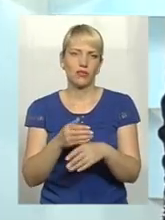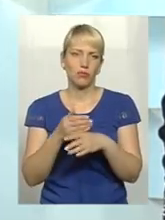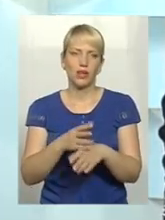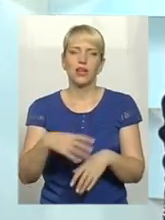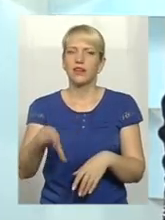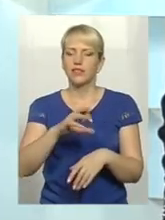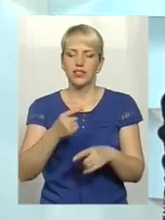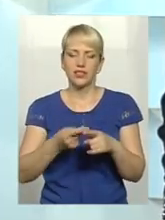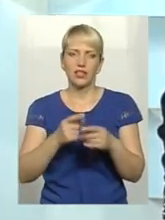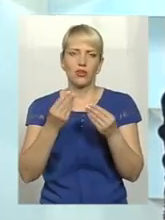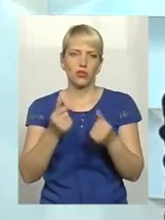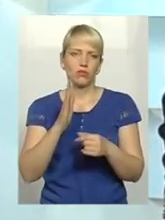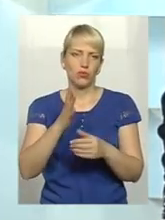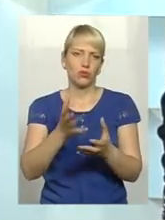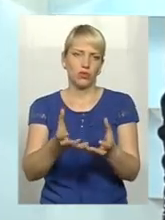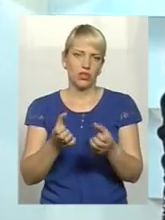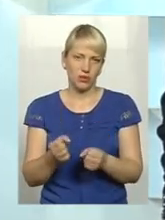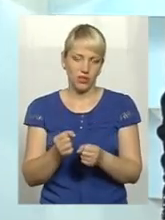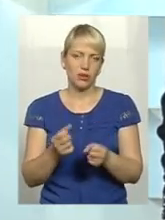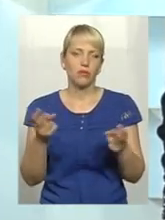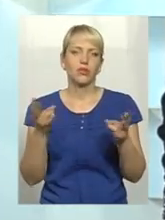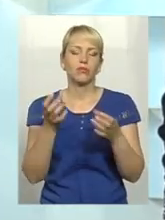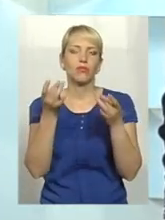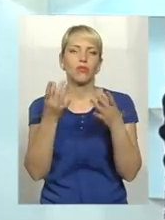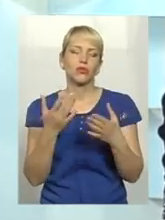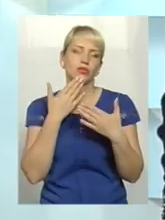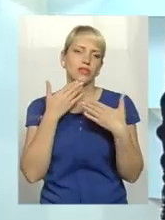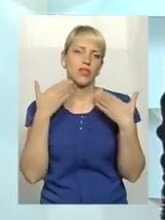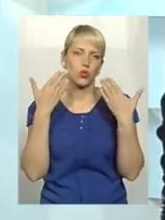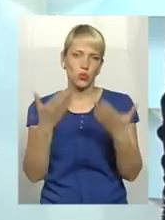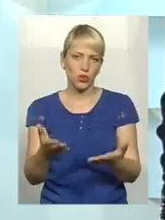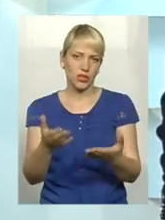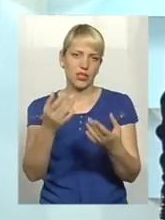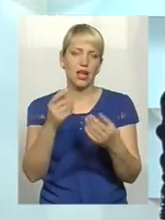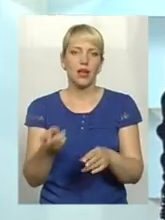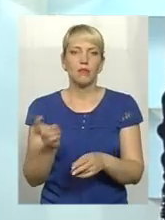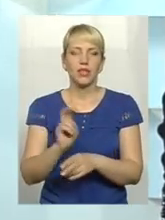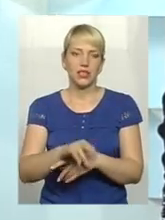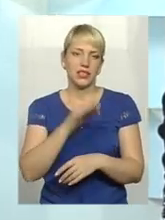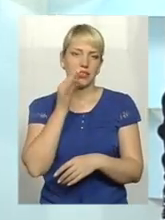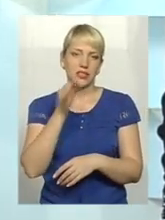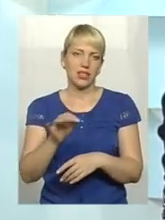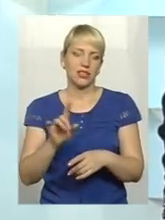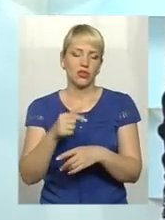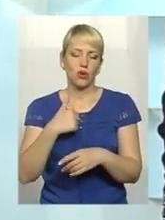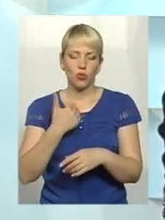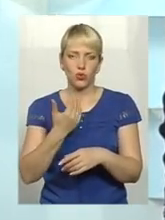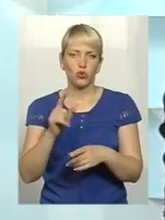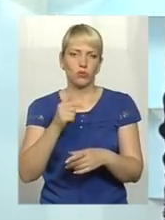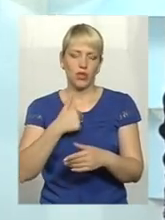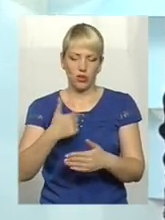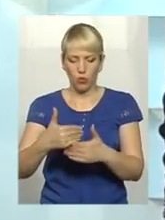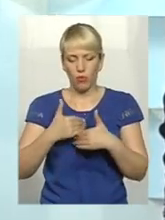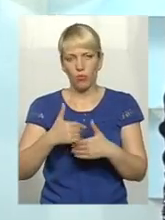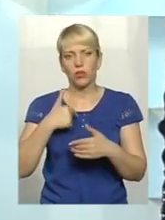їх всіх отримають. Потрібно просто звернутися, прийти і сказати, що я хочу, щоб мені допомогли. І